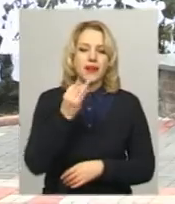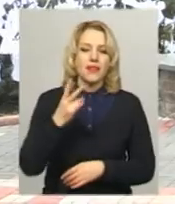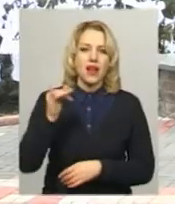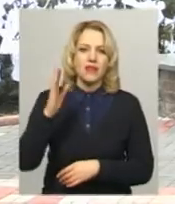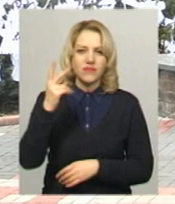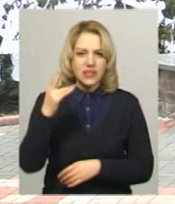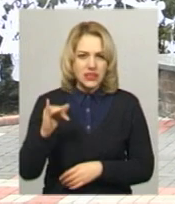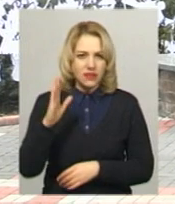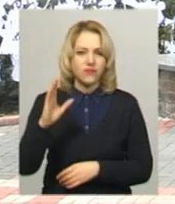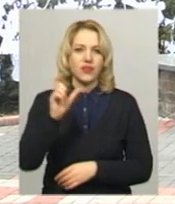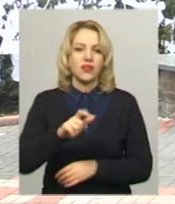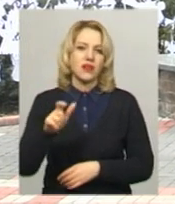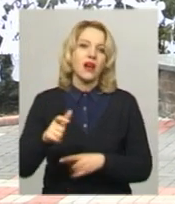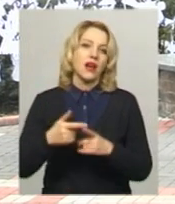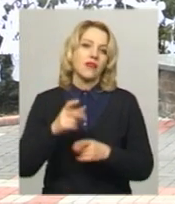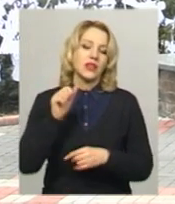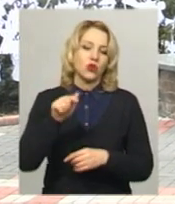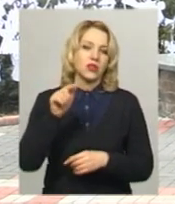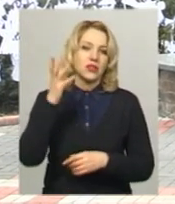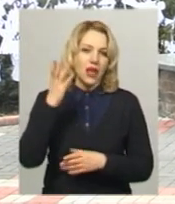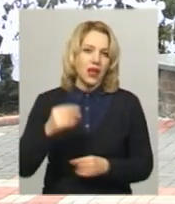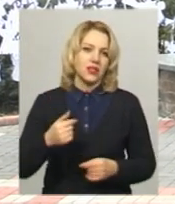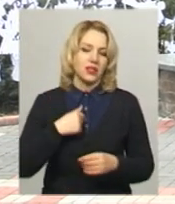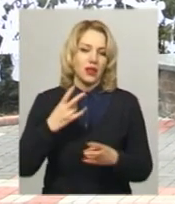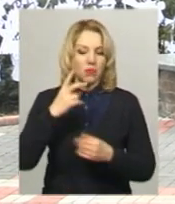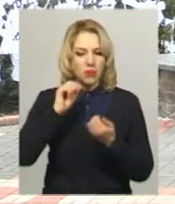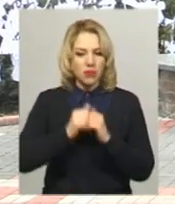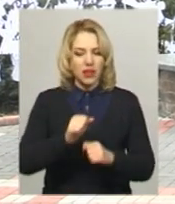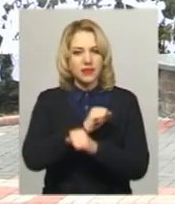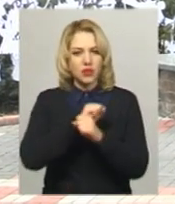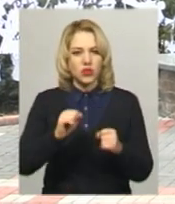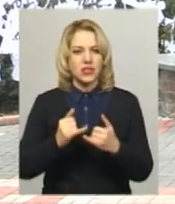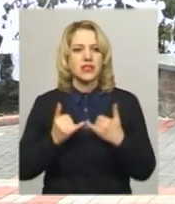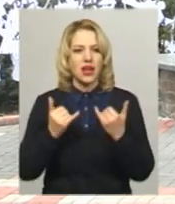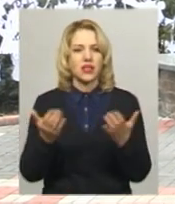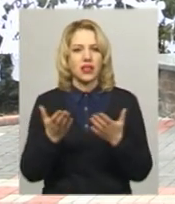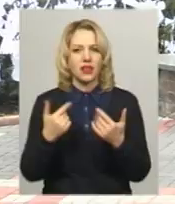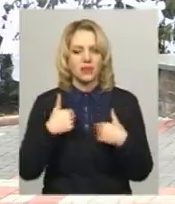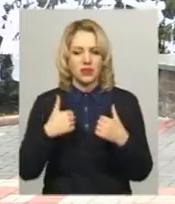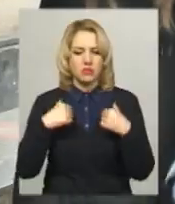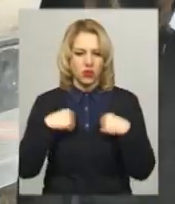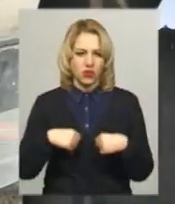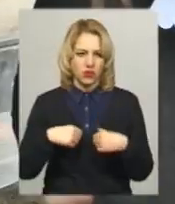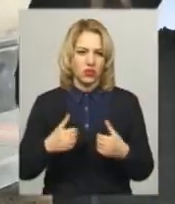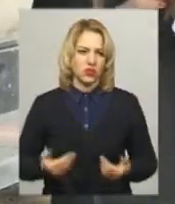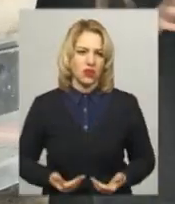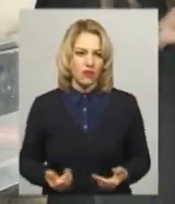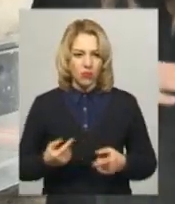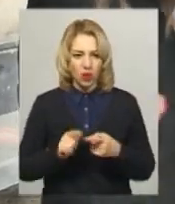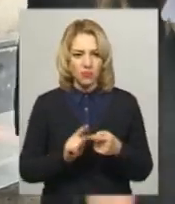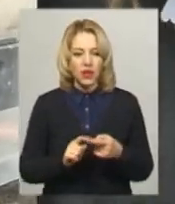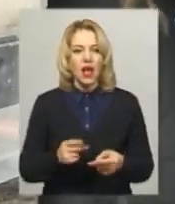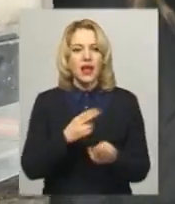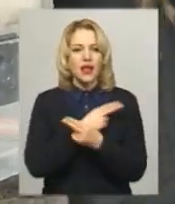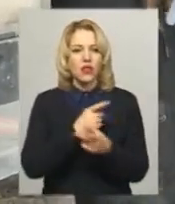Потрібно пам'ятати про героїв, заради яких ми зараз спокійно живемо. Янголів виготовляли